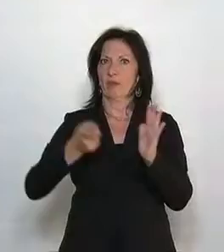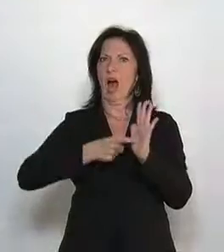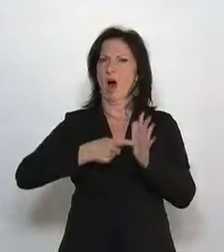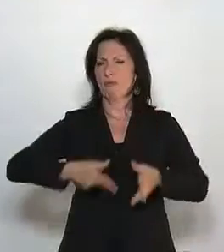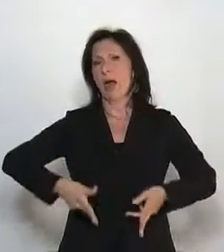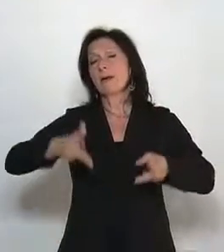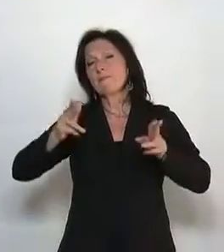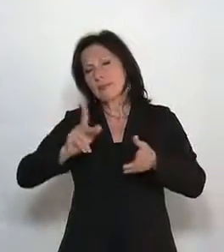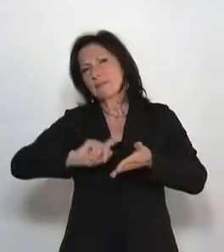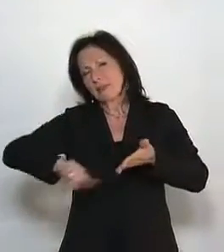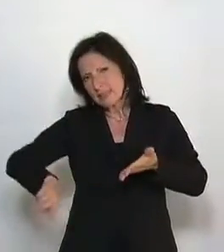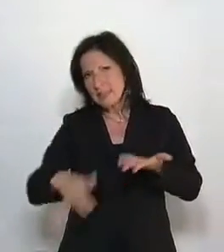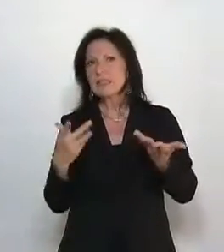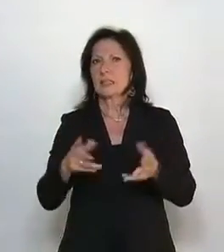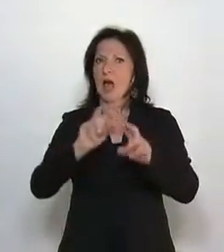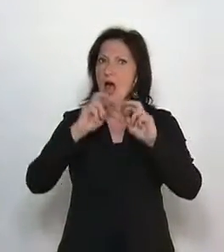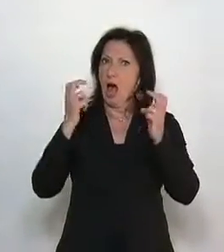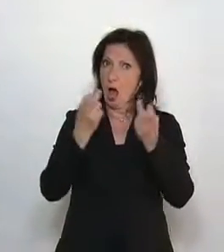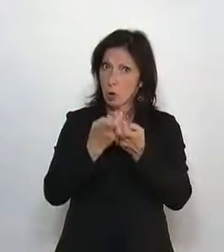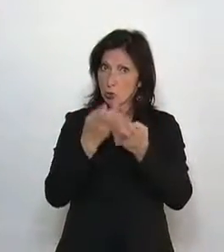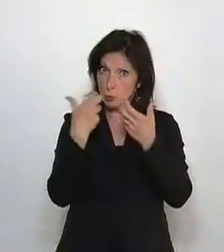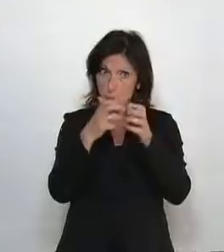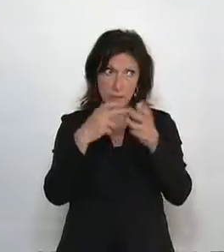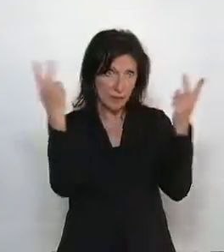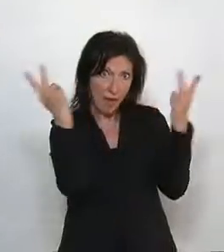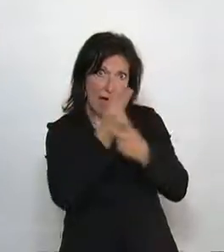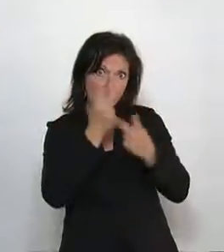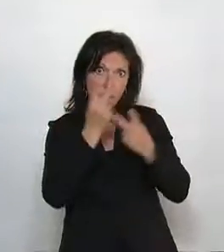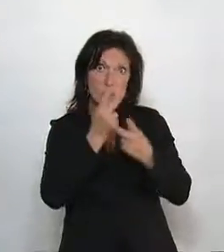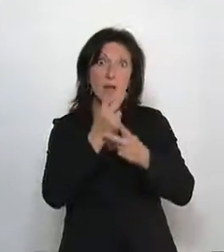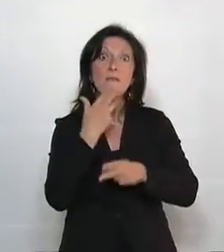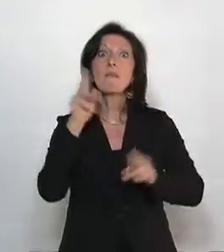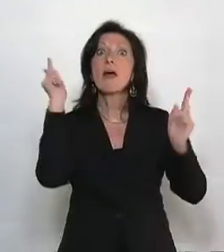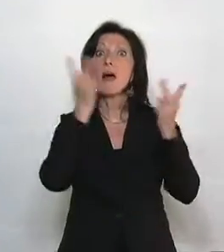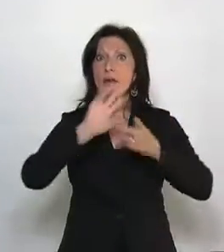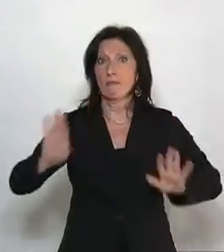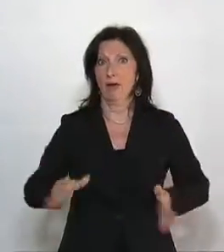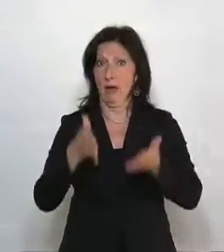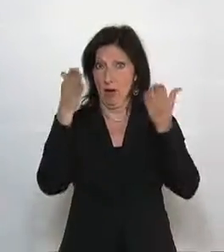einheitlichen Variante existieren soll. Die Zustimmung geben, um ein dementsprechendes Zeichen ersuchen.